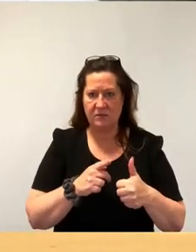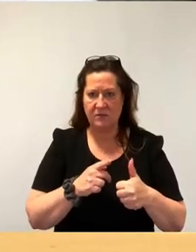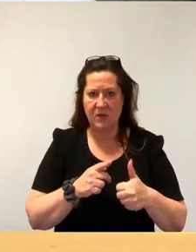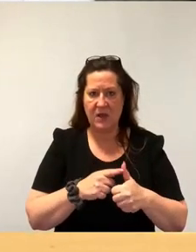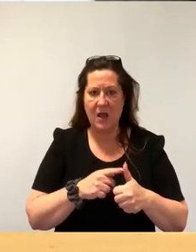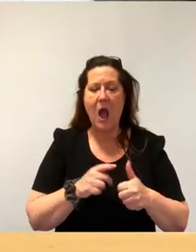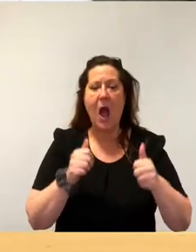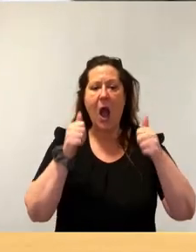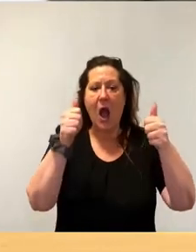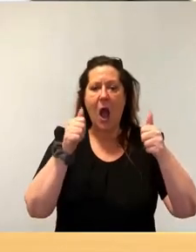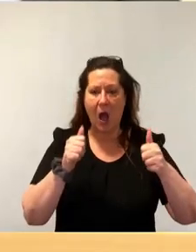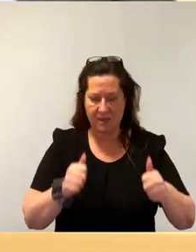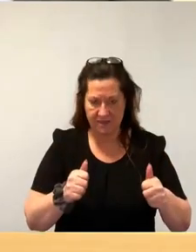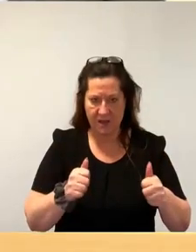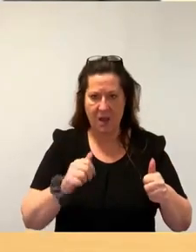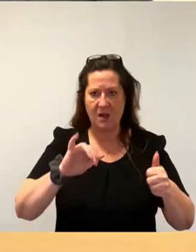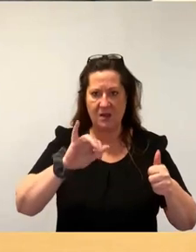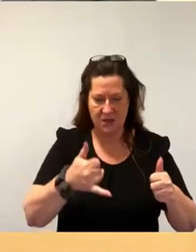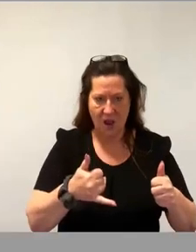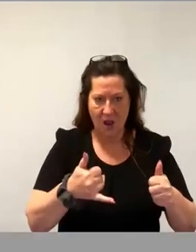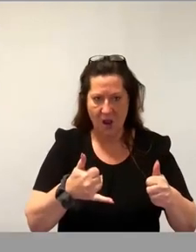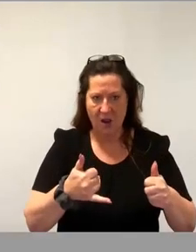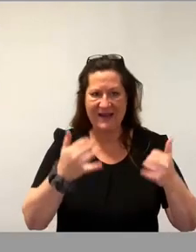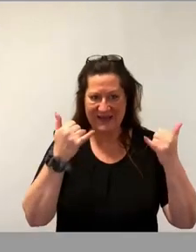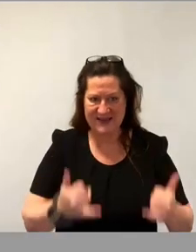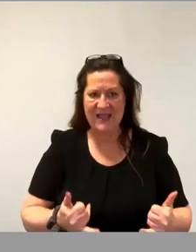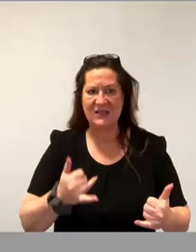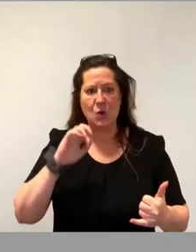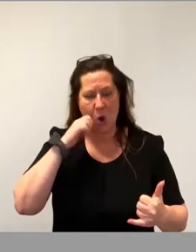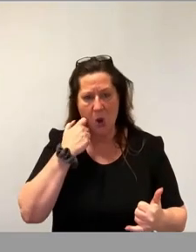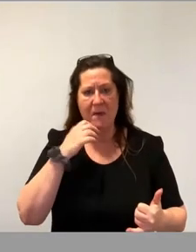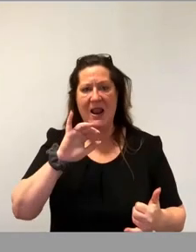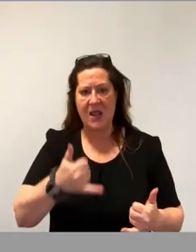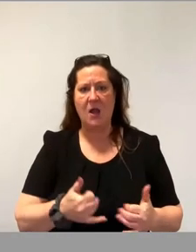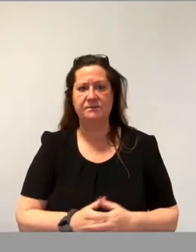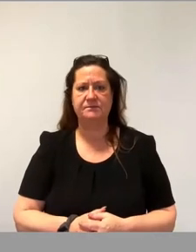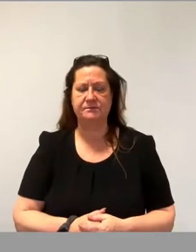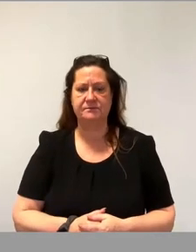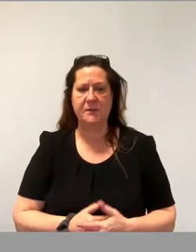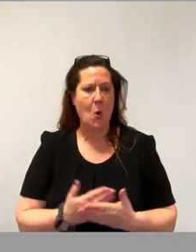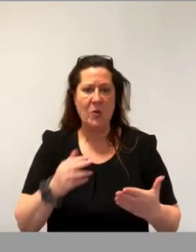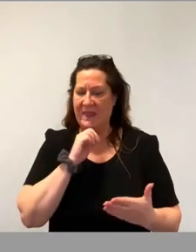ist, den bitte ich jetzt nochmal mit Ja zu stimmen, ansonsten mit Nein oder Enthaltung.